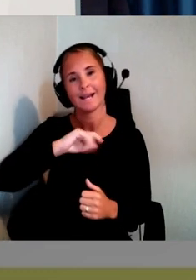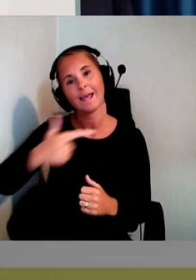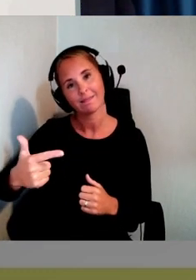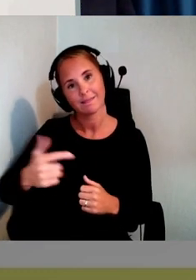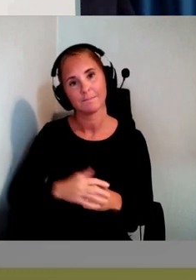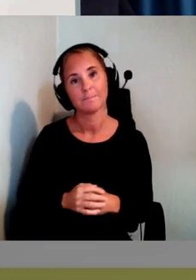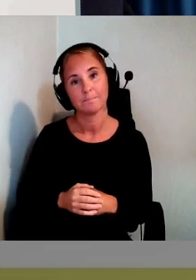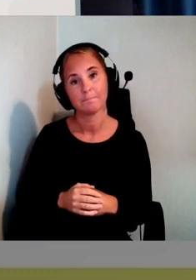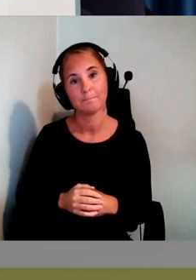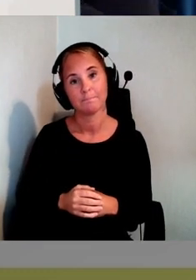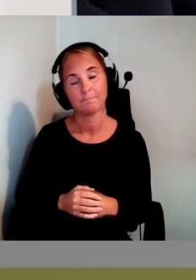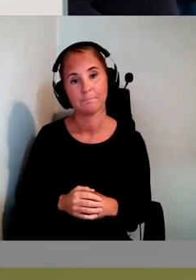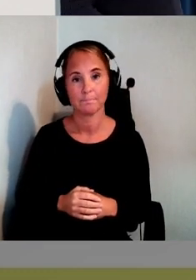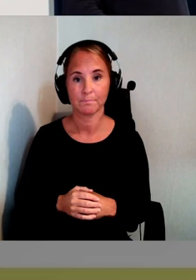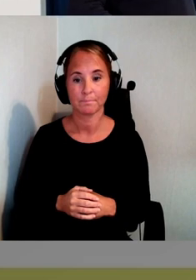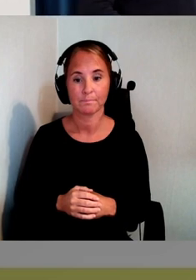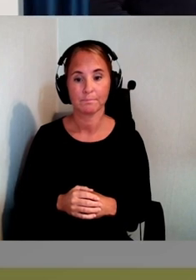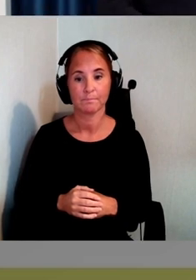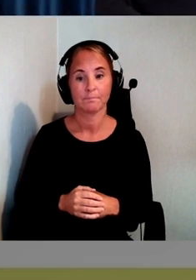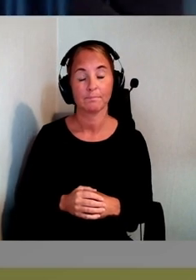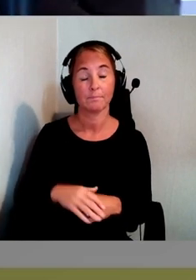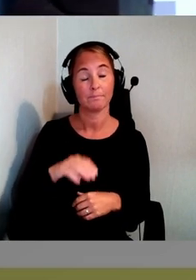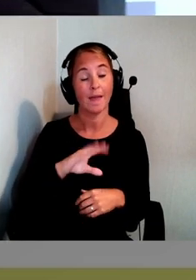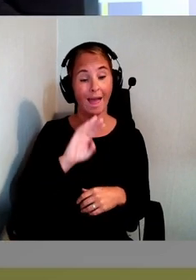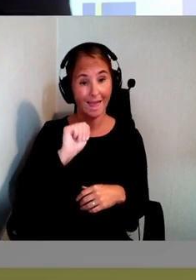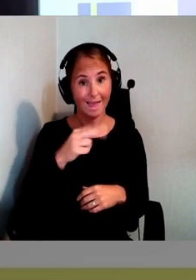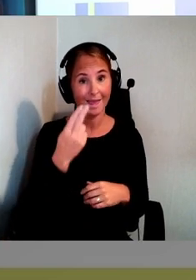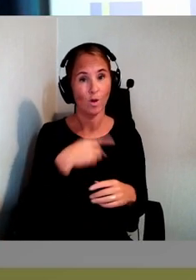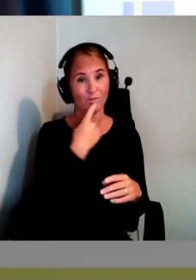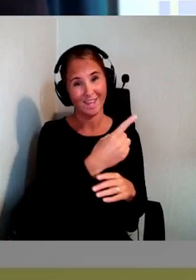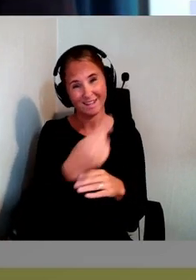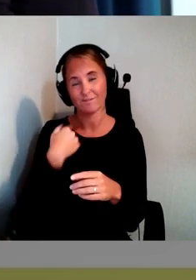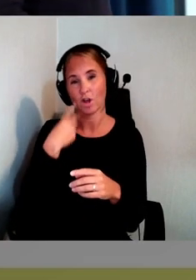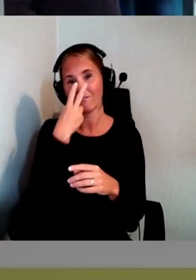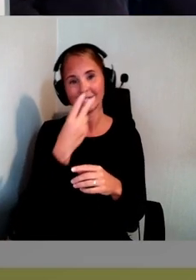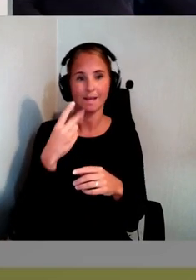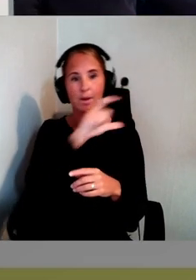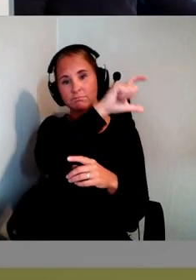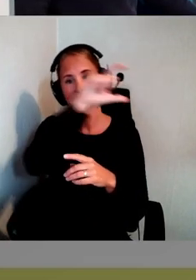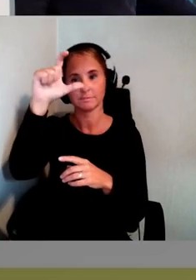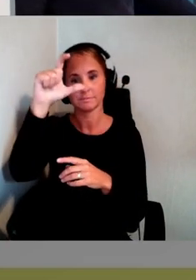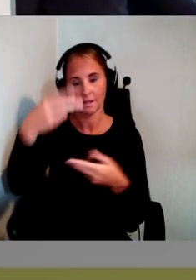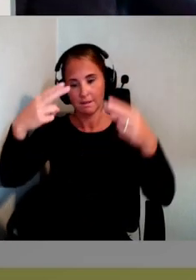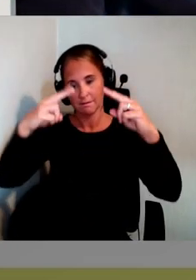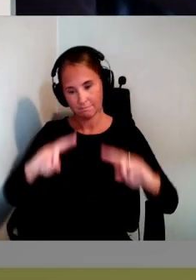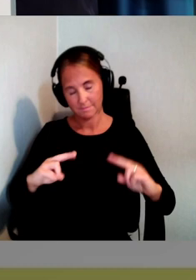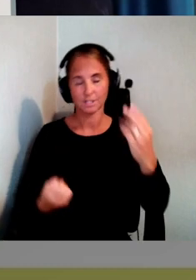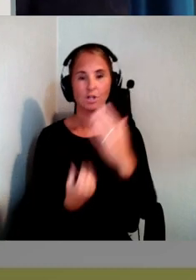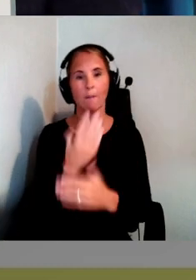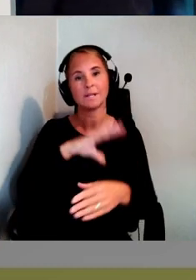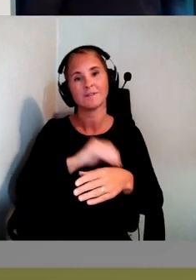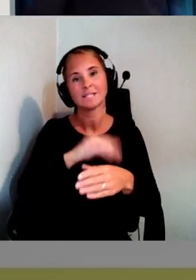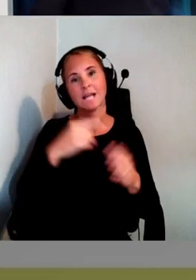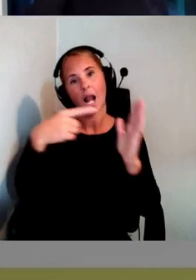Man har då tagit de här europeiska direktiven som jag visade på raden överst och gjort svenska lagar av det. Och i Sverige blev